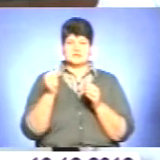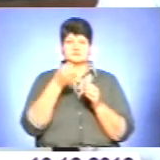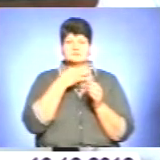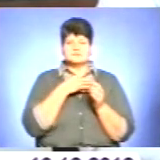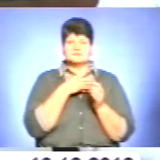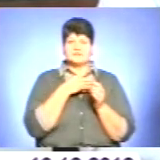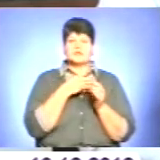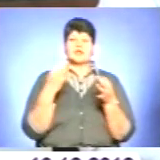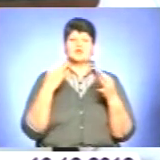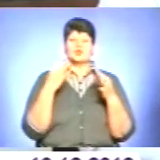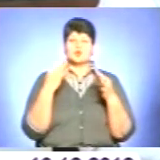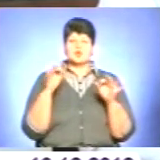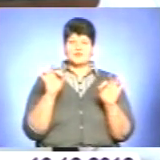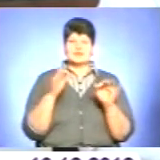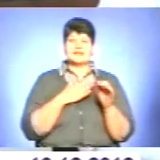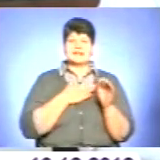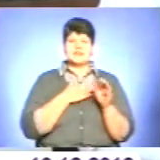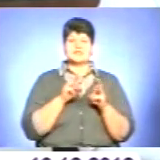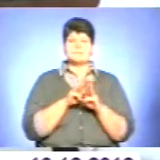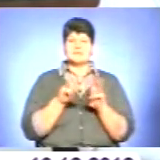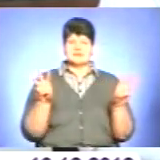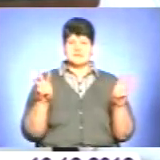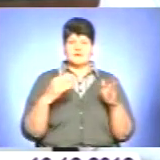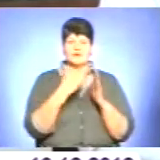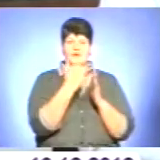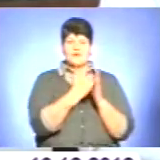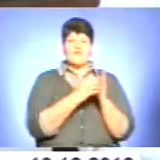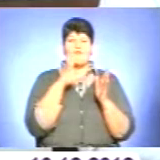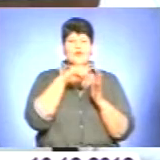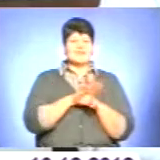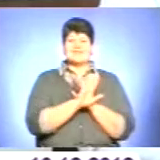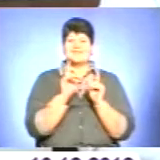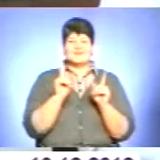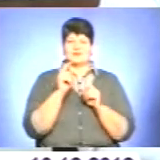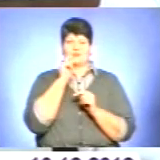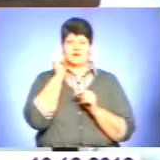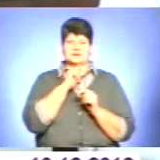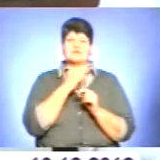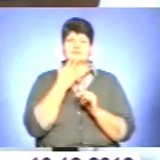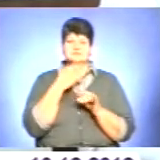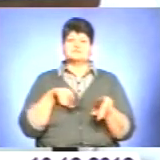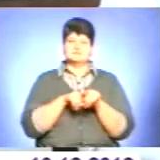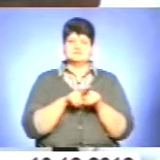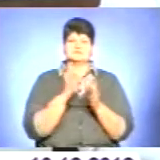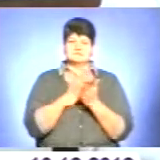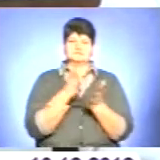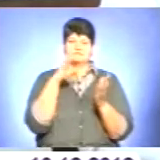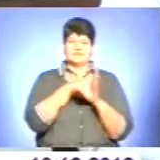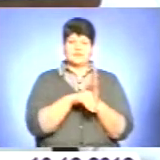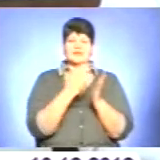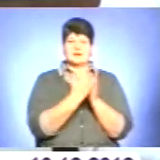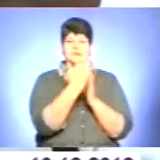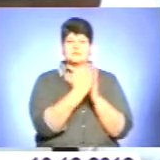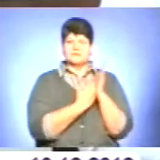Дозволені нашим міністерством препарати входять не тільки українські, але й іноземні аналоги. Там є певний перерахунок